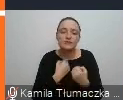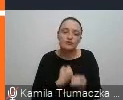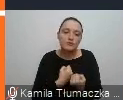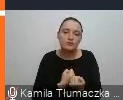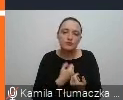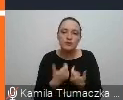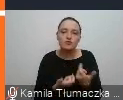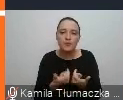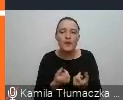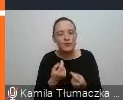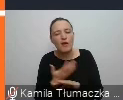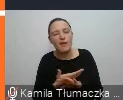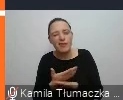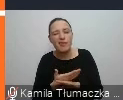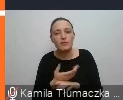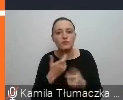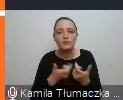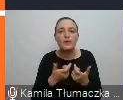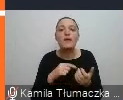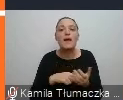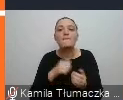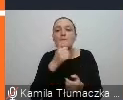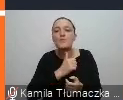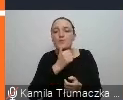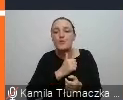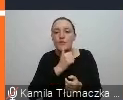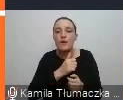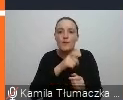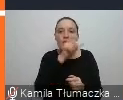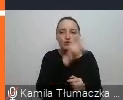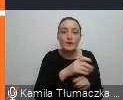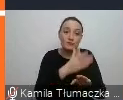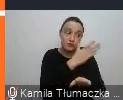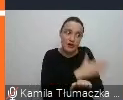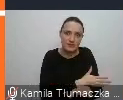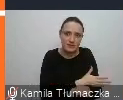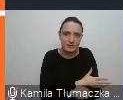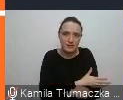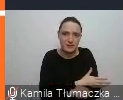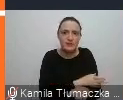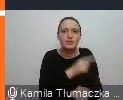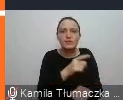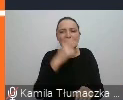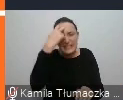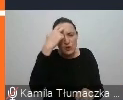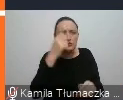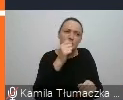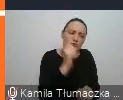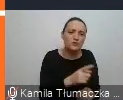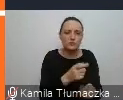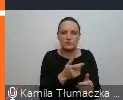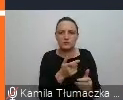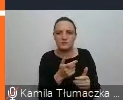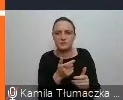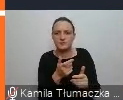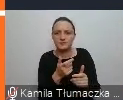trochę oszustwo, ale kiedy próbowałam rozmawiać z osobami przed tym naszym wystąpieniem, że takie stereotypy istnieją, bez